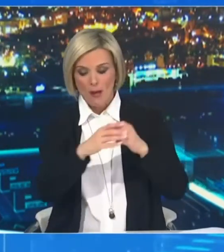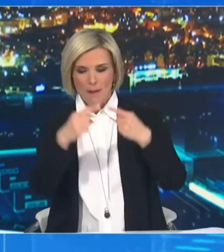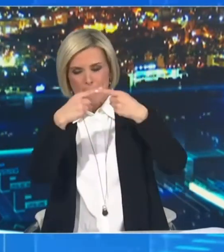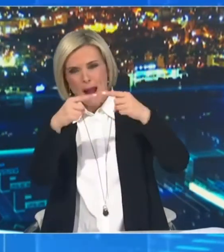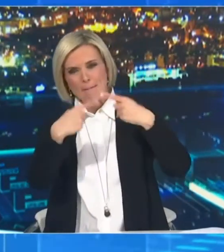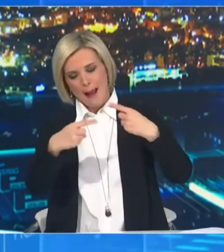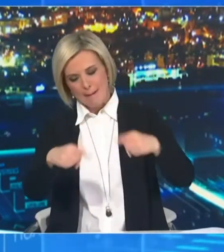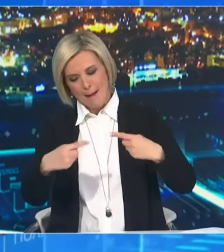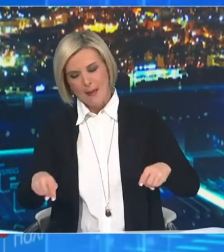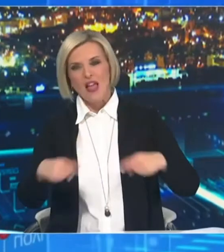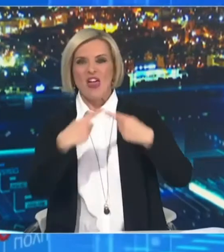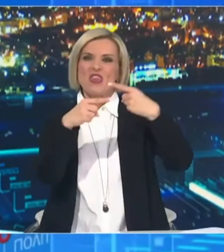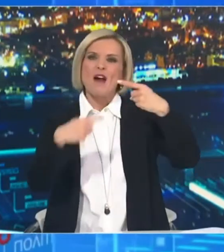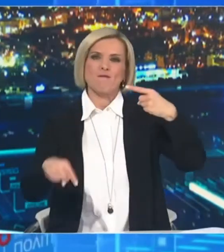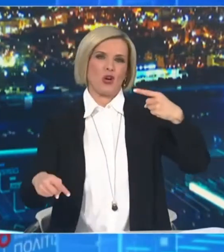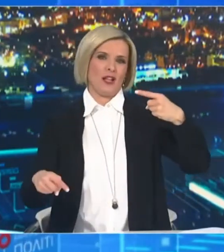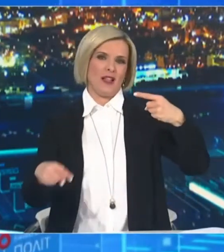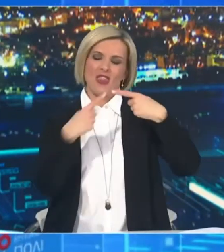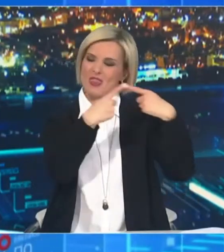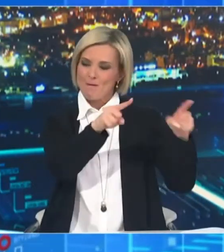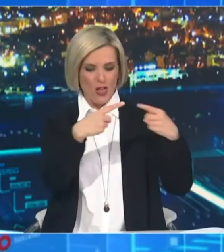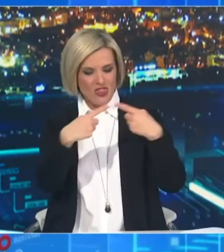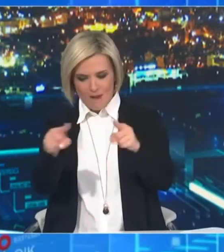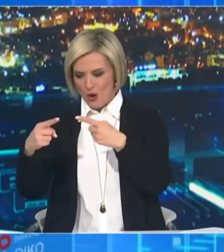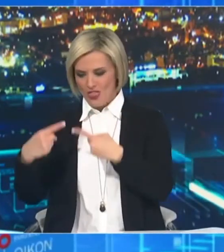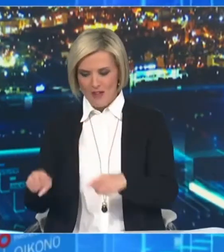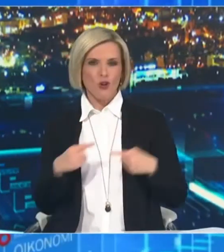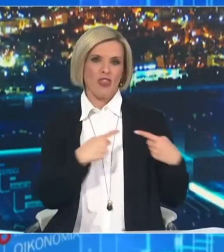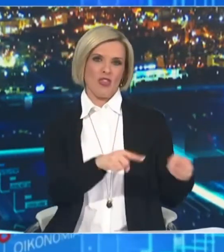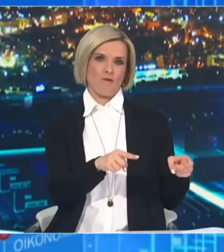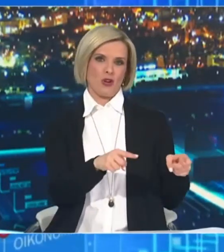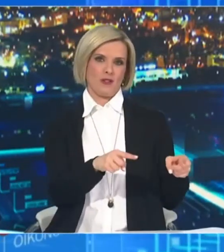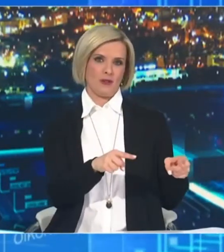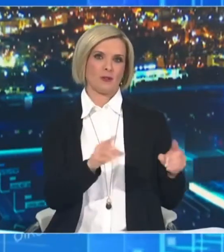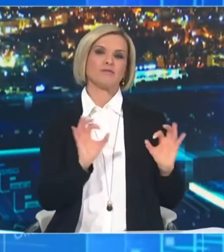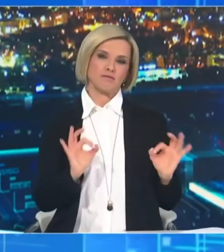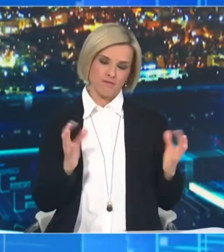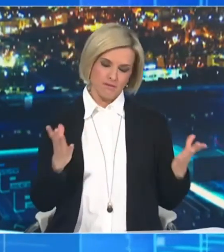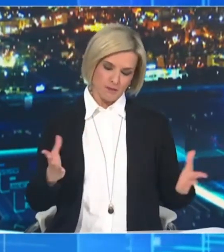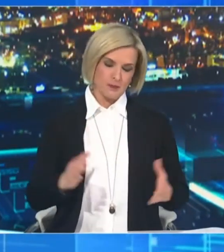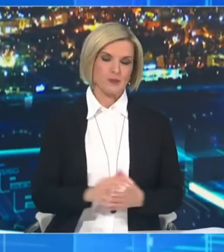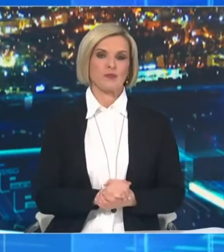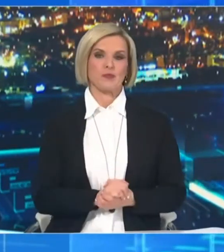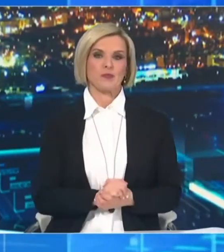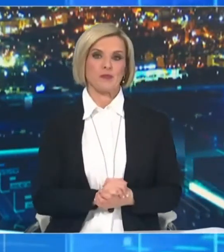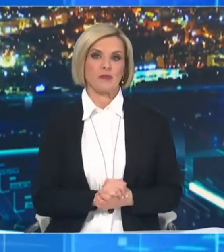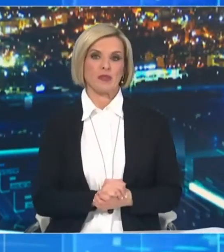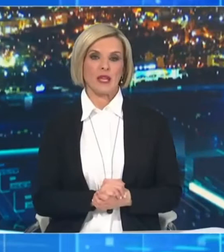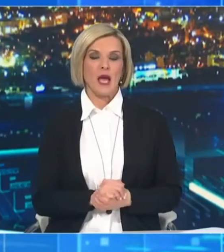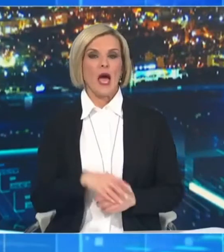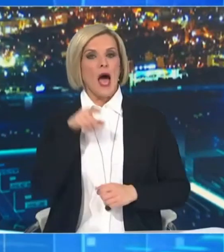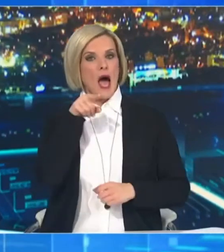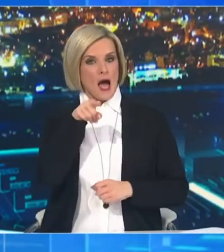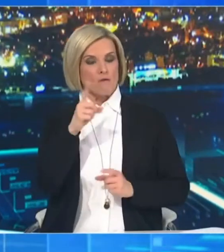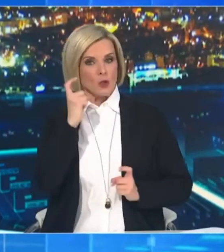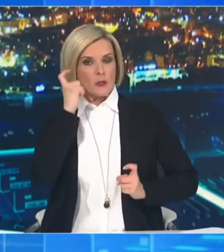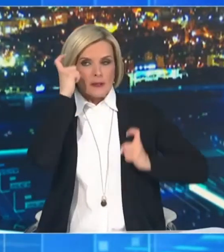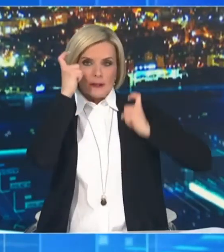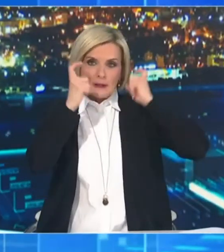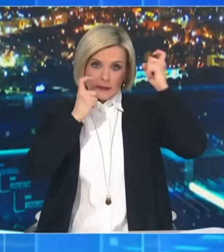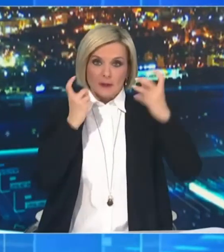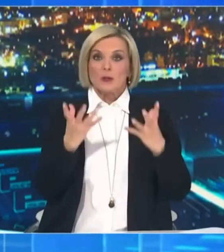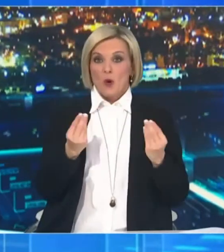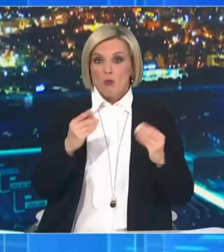καταστάσεων που περιλαμβάνουν ίσως σας δίνουν ένα δείγμα του πόσο